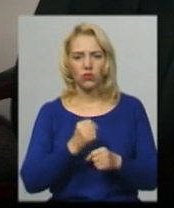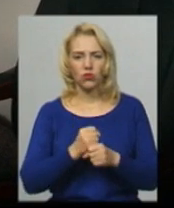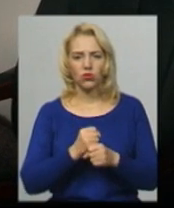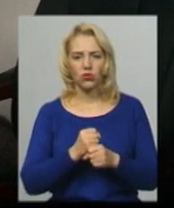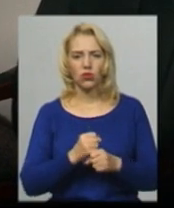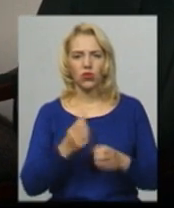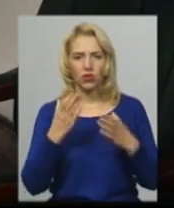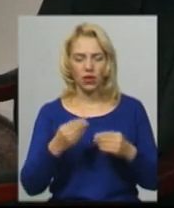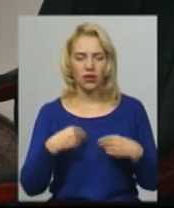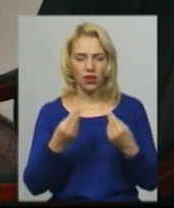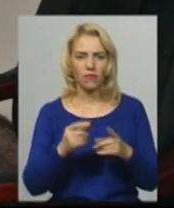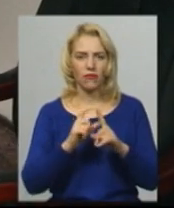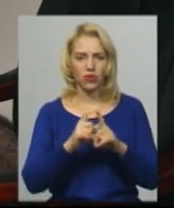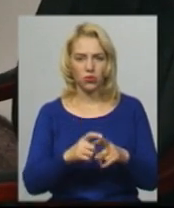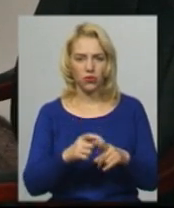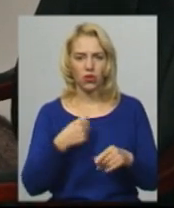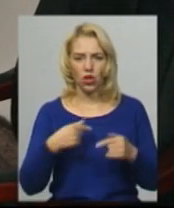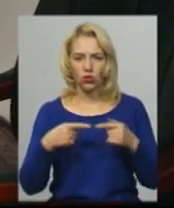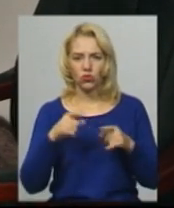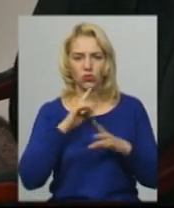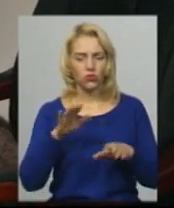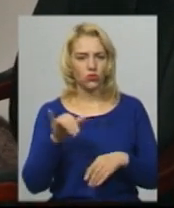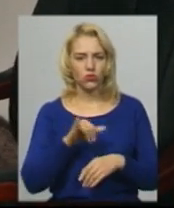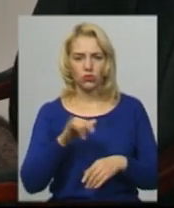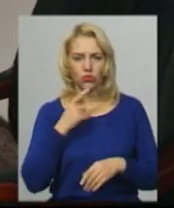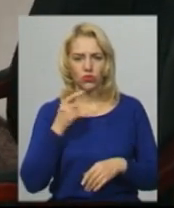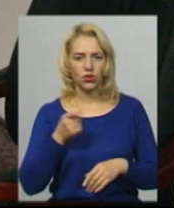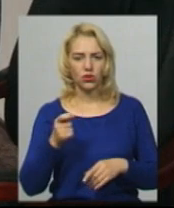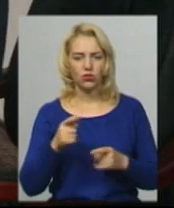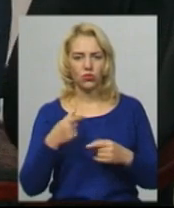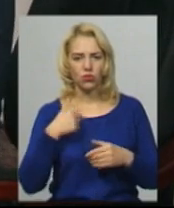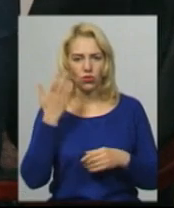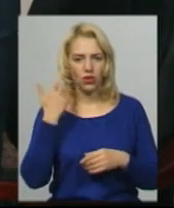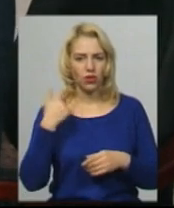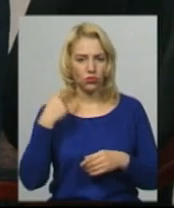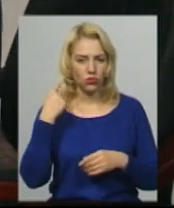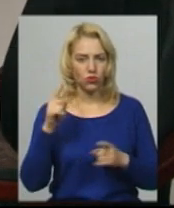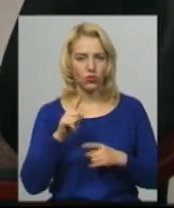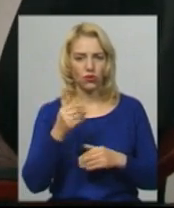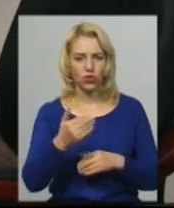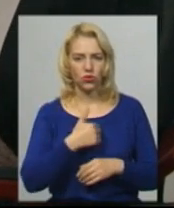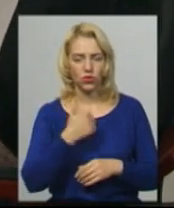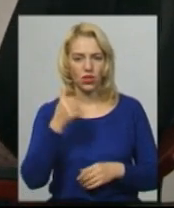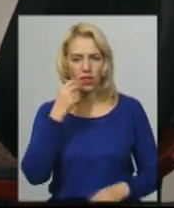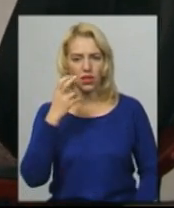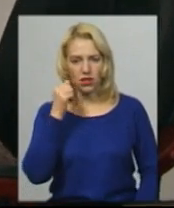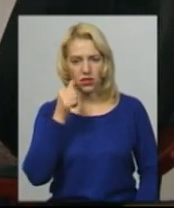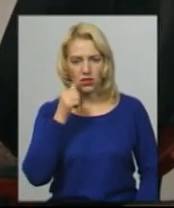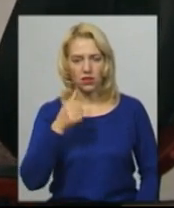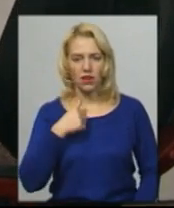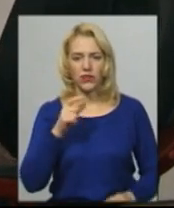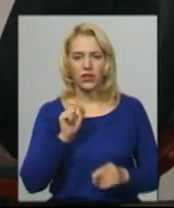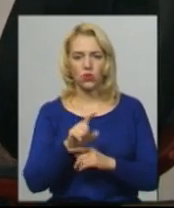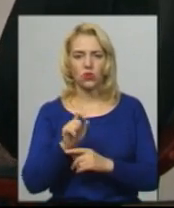дам, чи в понеділок. Я точно не буду в суботу-неділю, бо я коли почув, що ви хочете на завтра, я відразу своїм даруваченим юристам